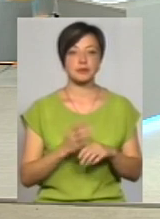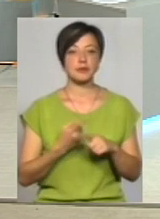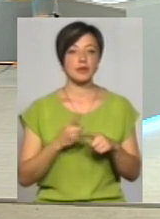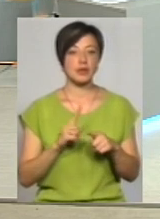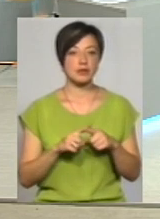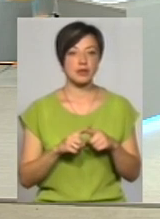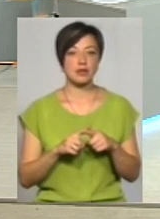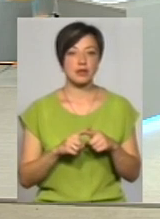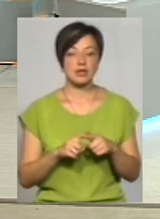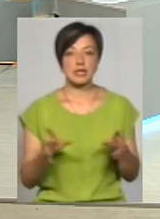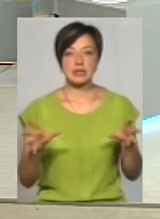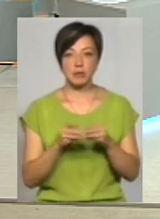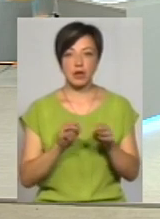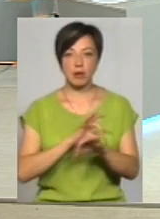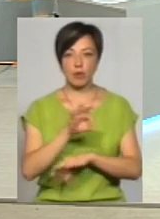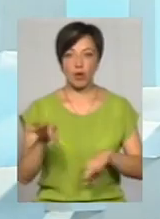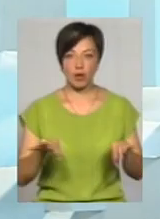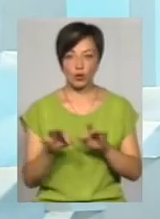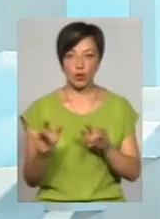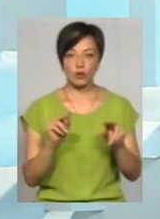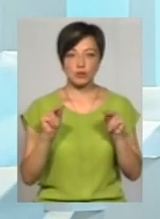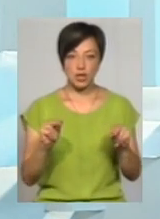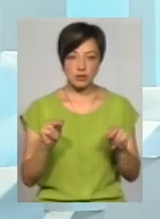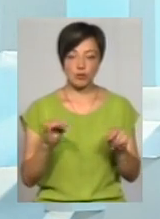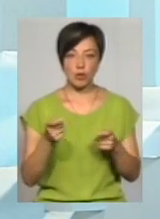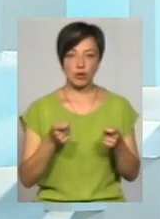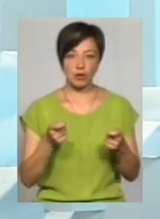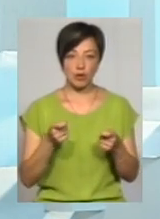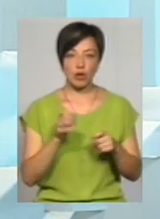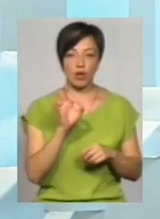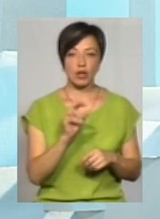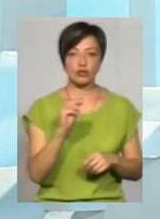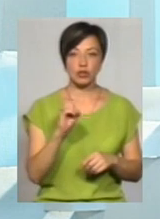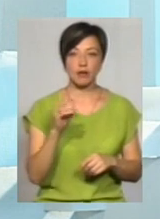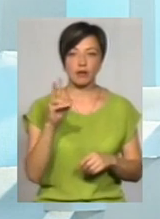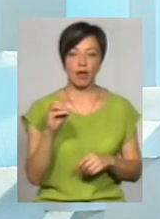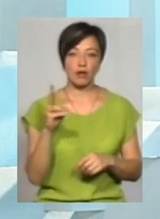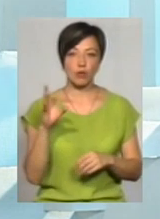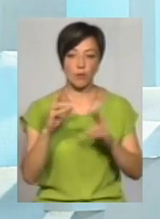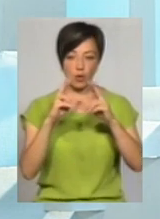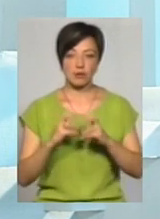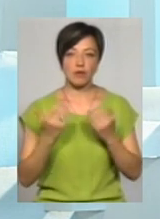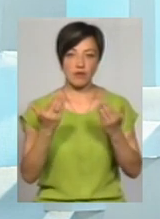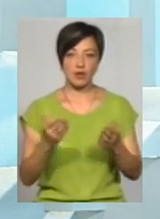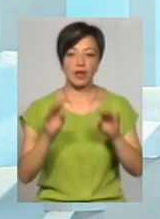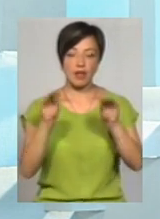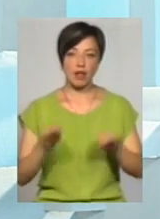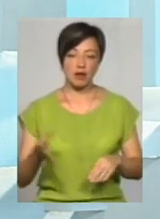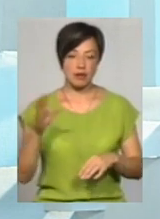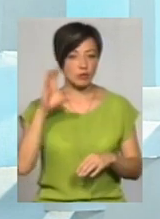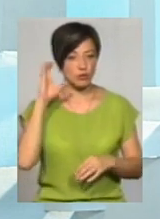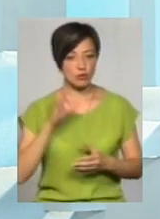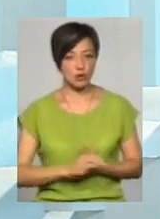спільний проєкт із рухом «Чесно» і його координатор Олег Черненко проаналізував вашу, пане Михайле, декларацію. Давайте